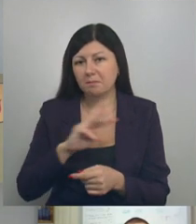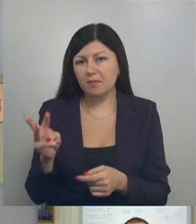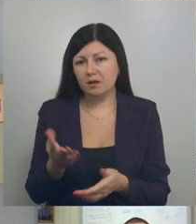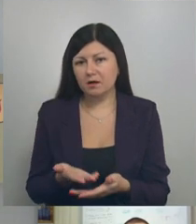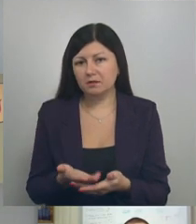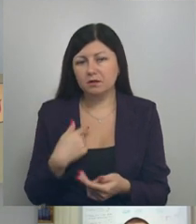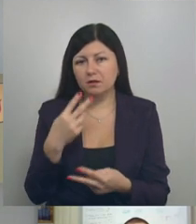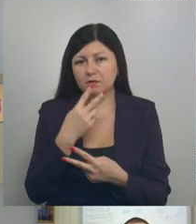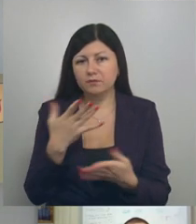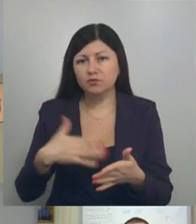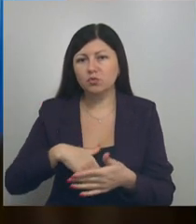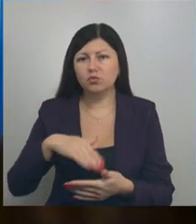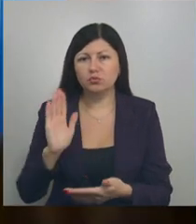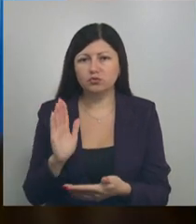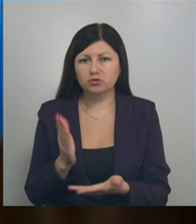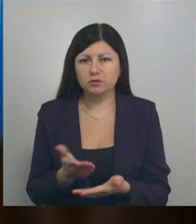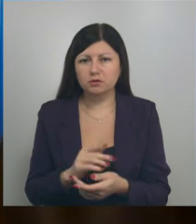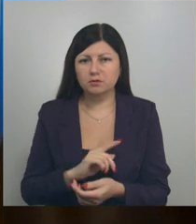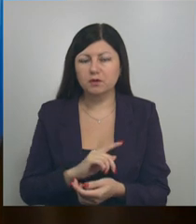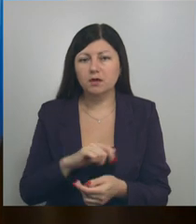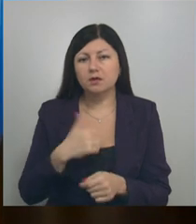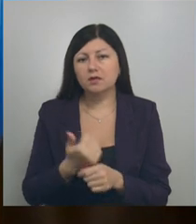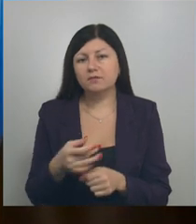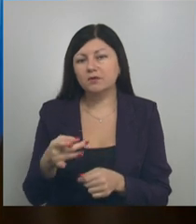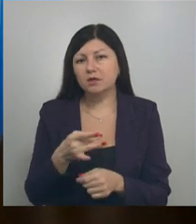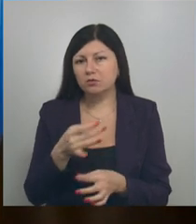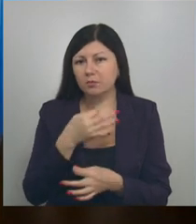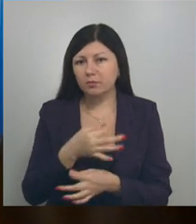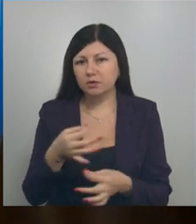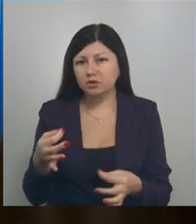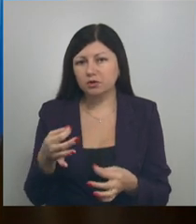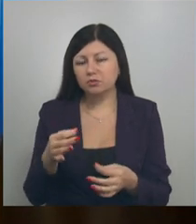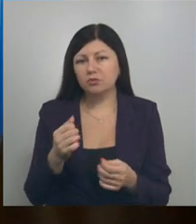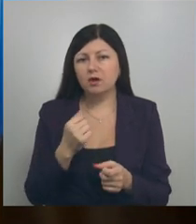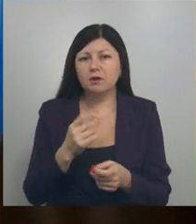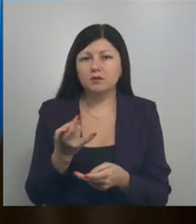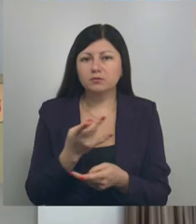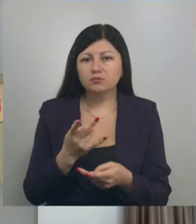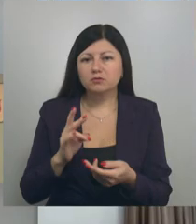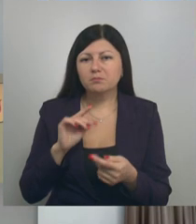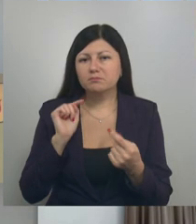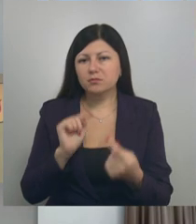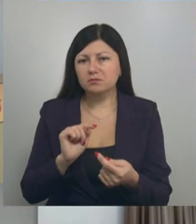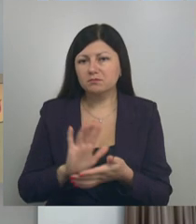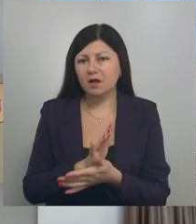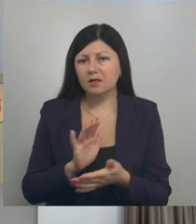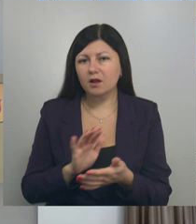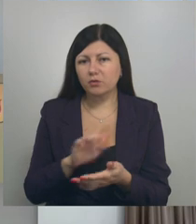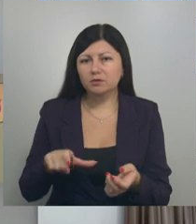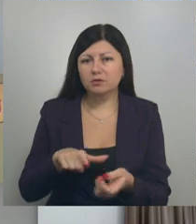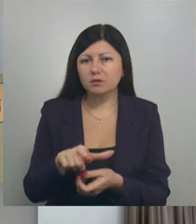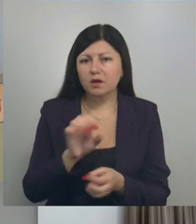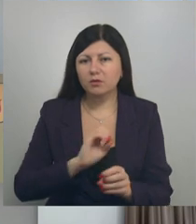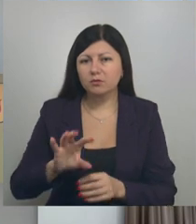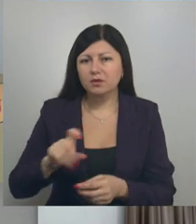Я не вижу улучшений существенных. Глава региона подчеркнул, обрабатывать противогололедными материалами дороги необходимо